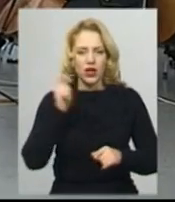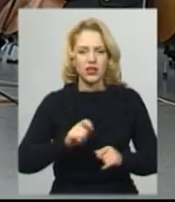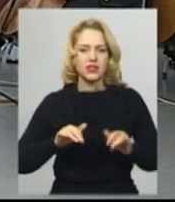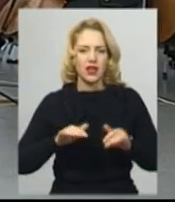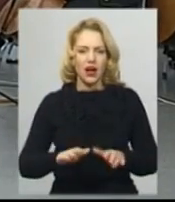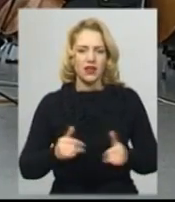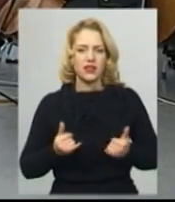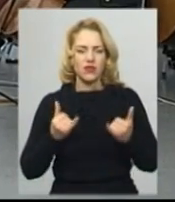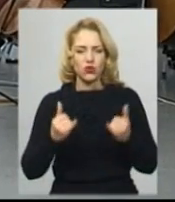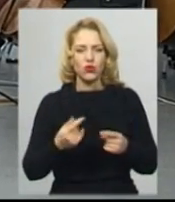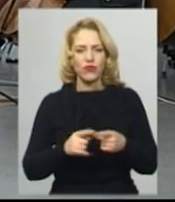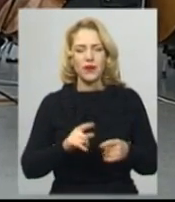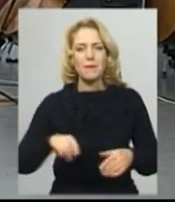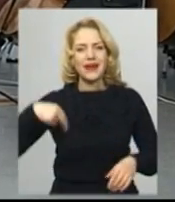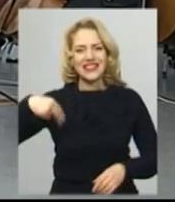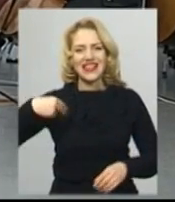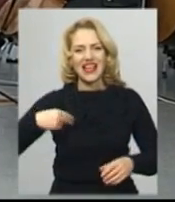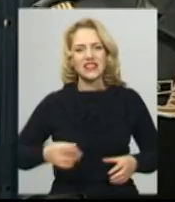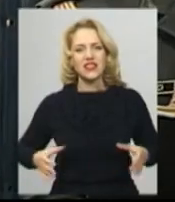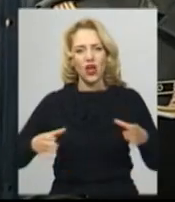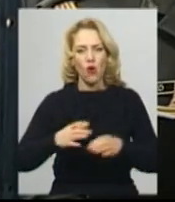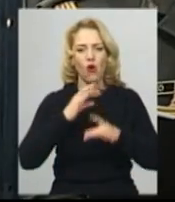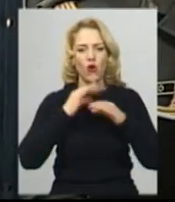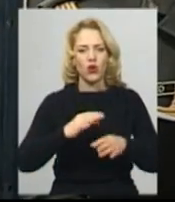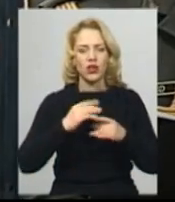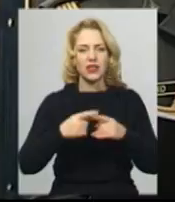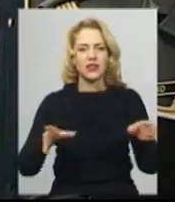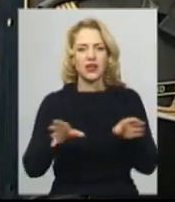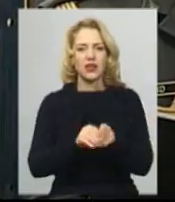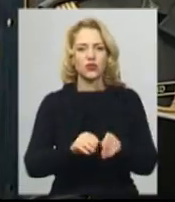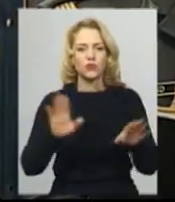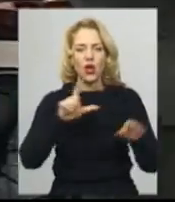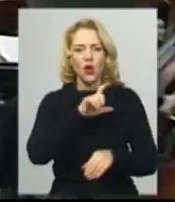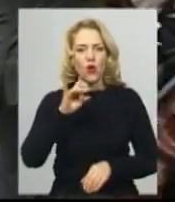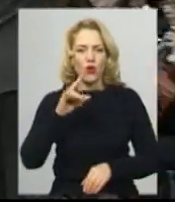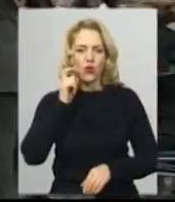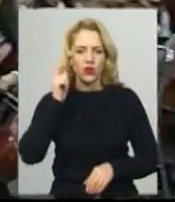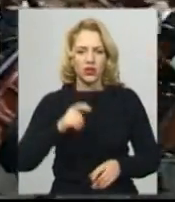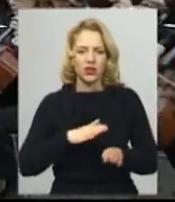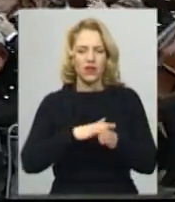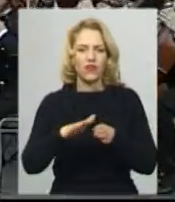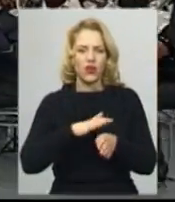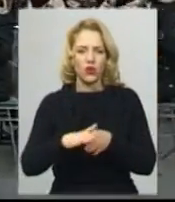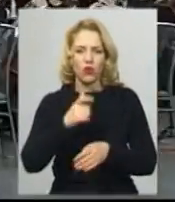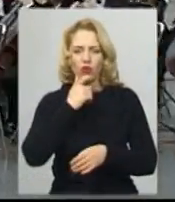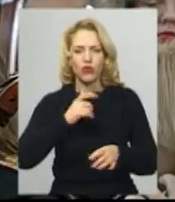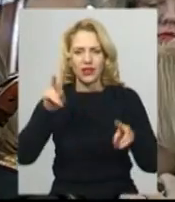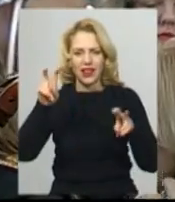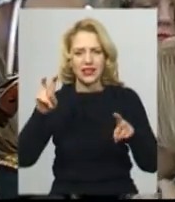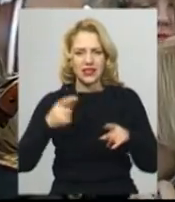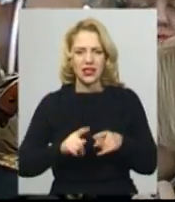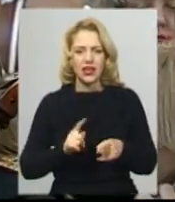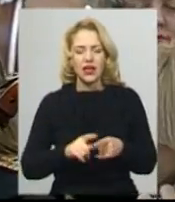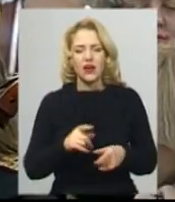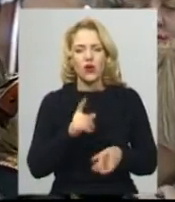дев'яту національний президентський оркестр спільно з ансамблем хору і пісні Збройних сил України виконують танок лицарів. Музичних творів у програмі 4. Особливе